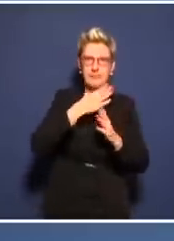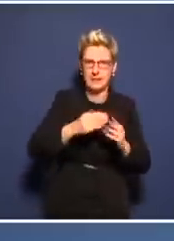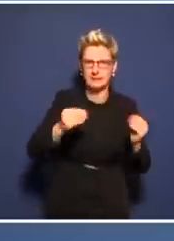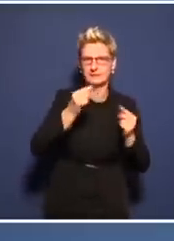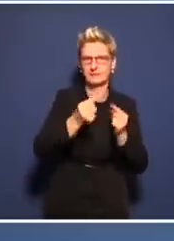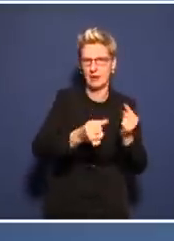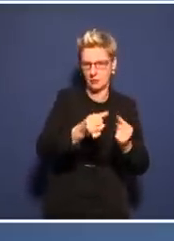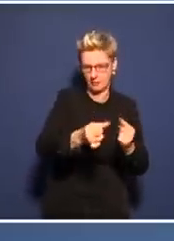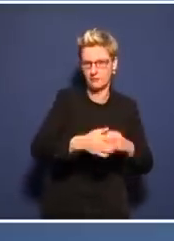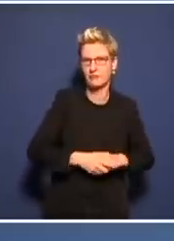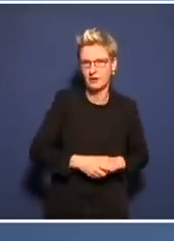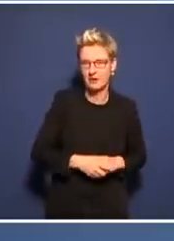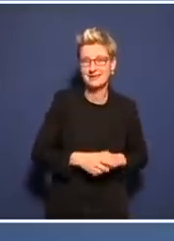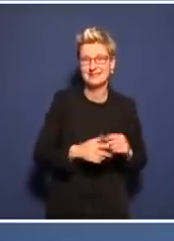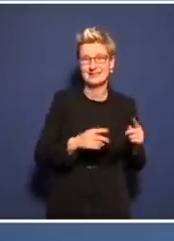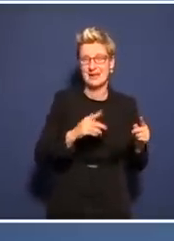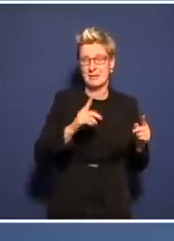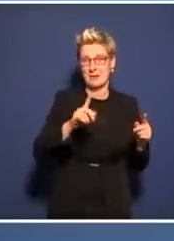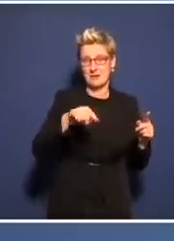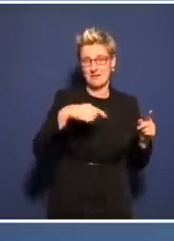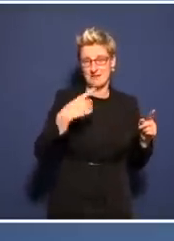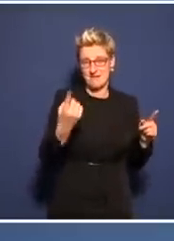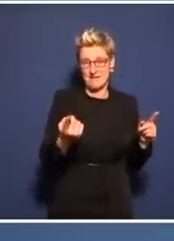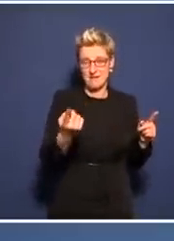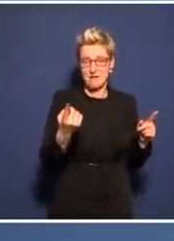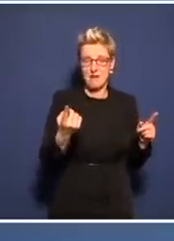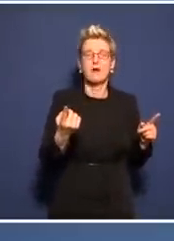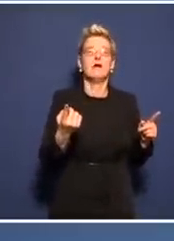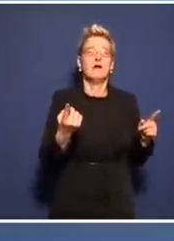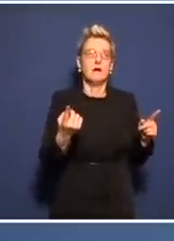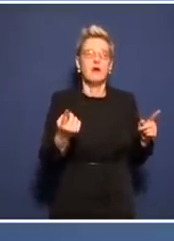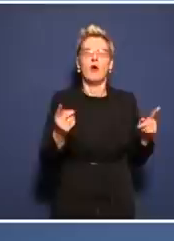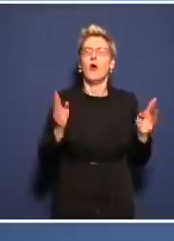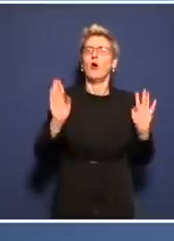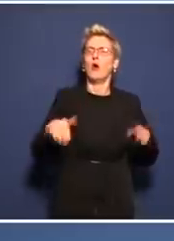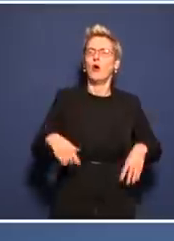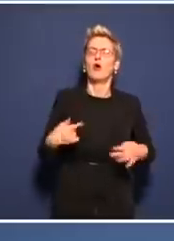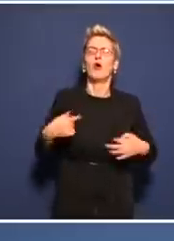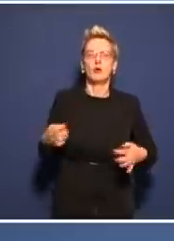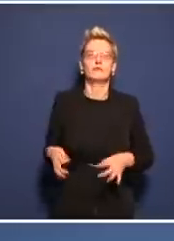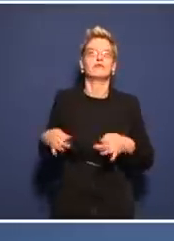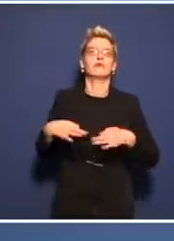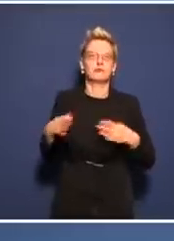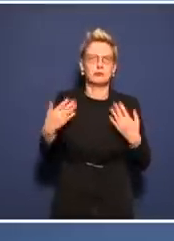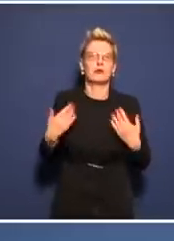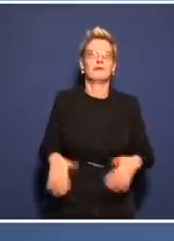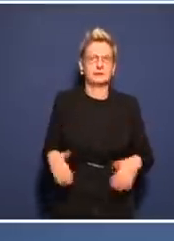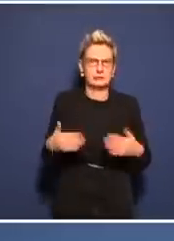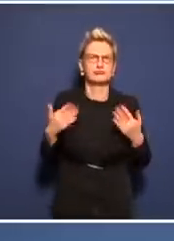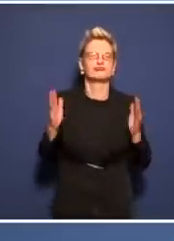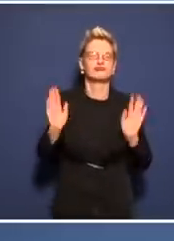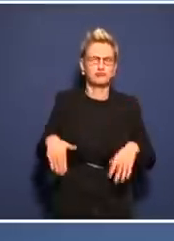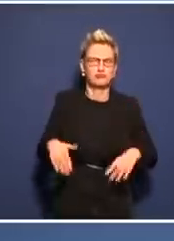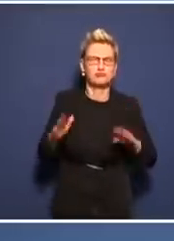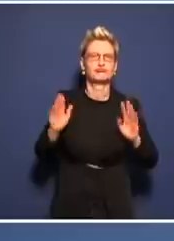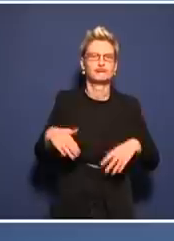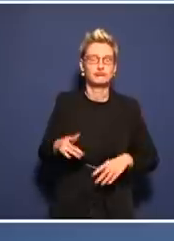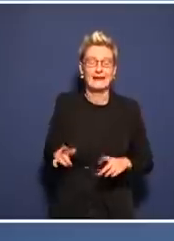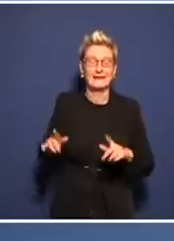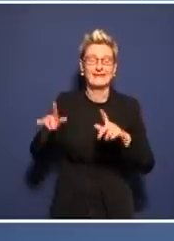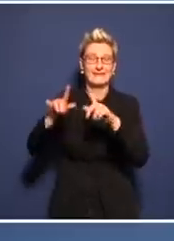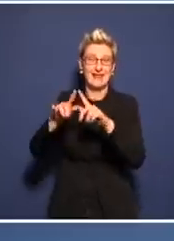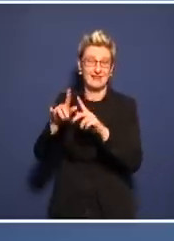Nur können die sich jetzt dadurch nicht unbedingt auf Dauer darauf verlassen, dass ein Delta-ähnliches Virus, also ein